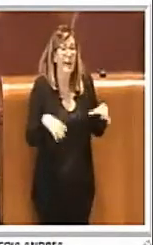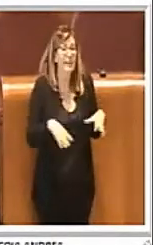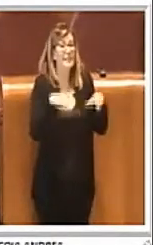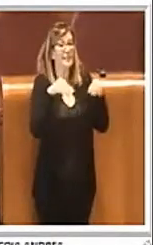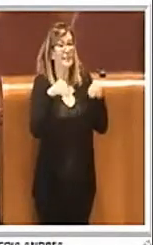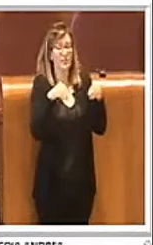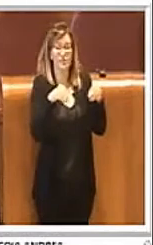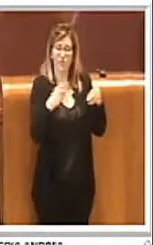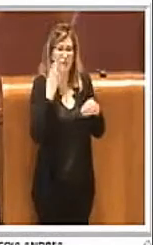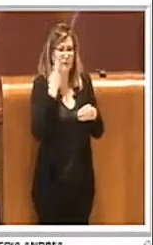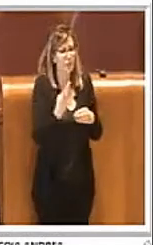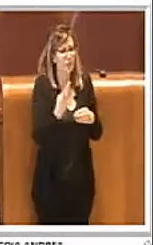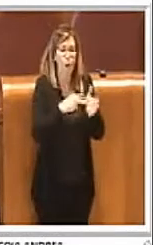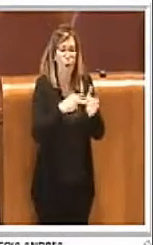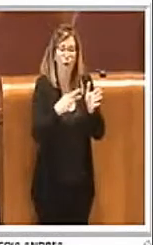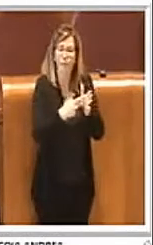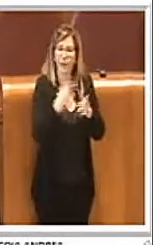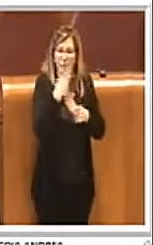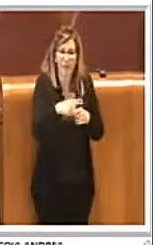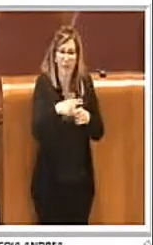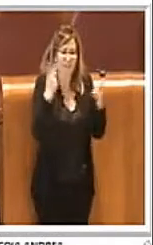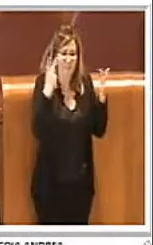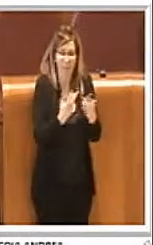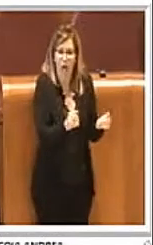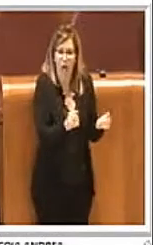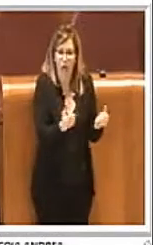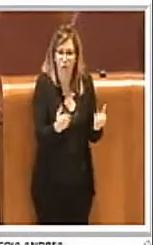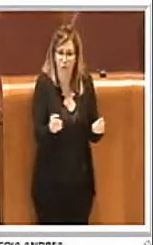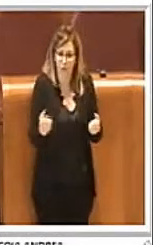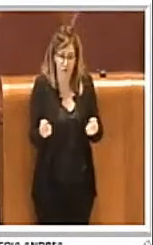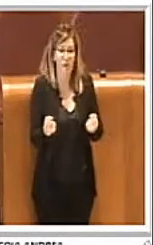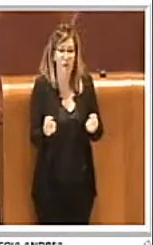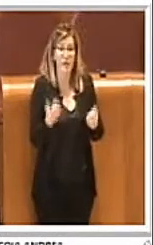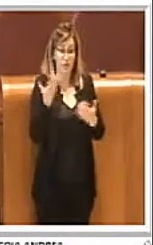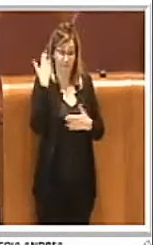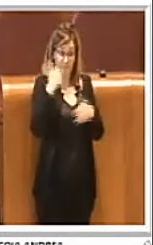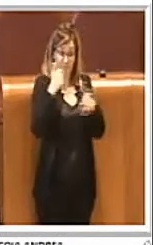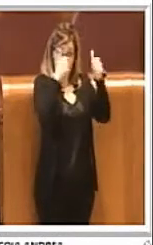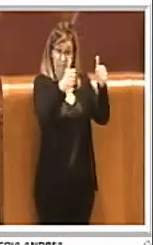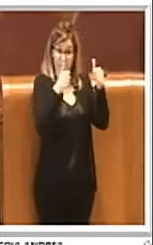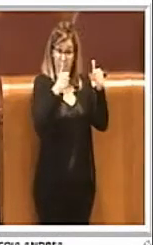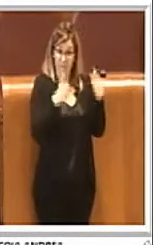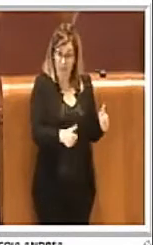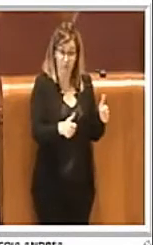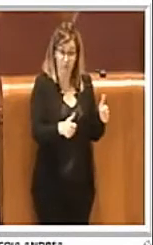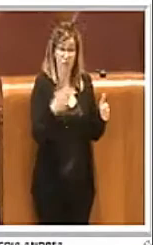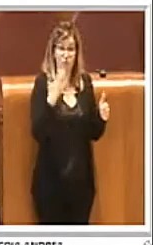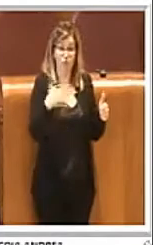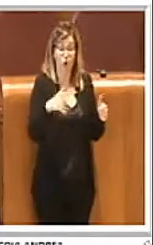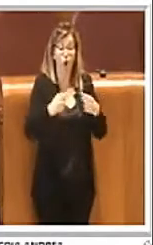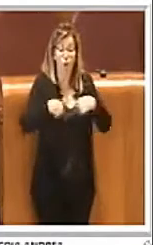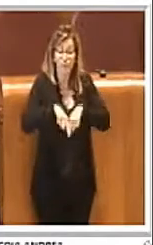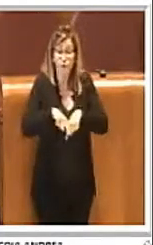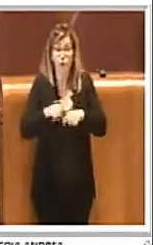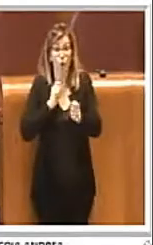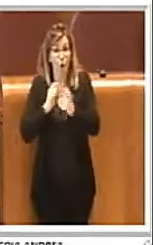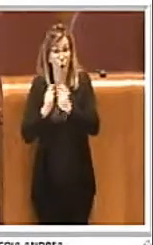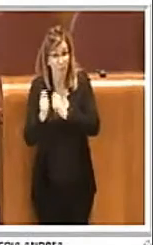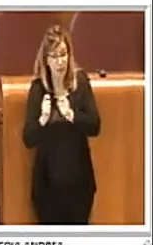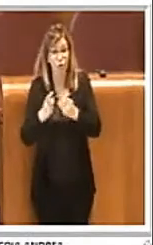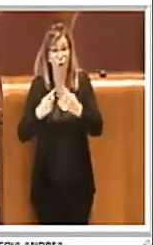nell'esecuzione. Ecco, quanto era presente nel bando ed è stato evidenziato sia nelle commissioni commercio che nelle commissioni ambiente